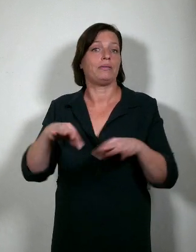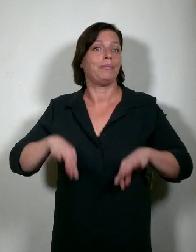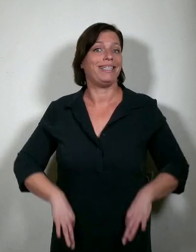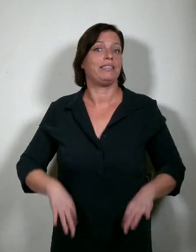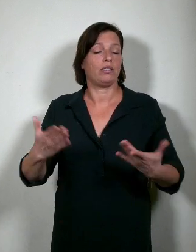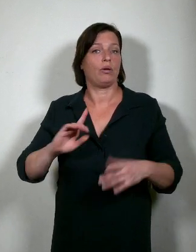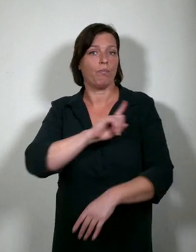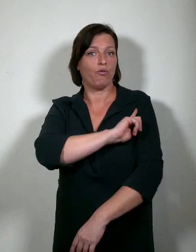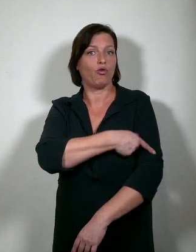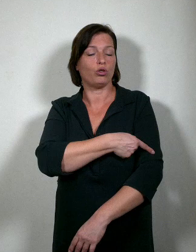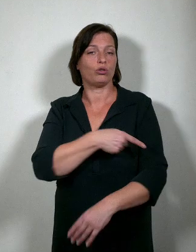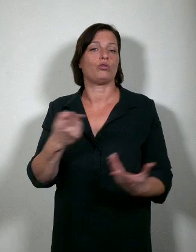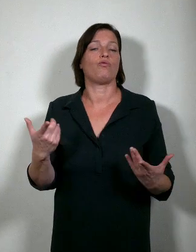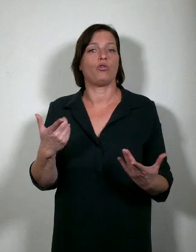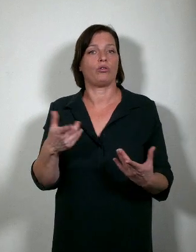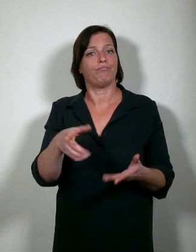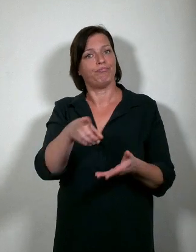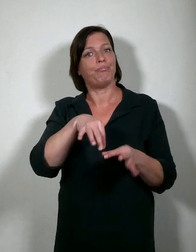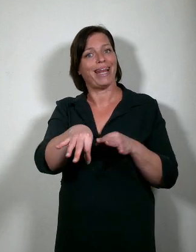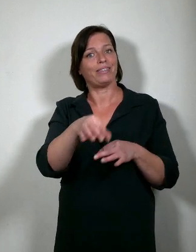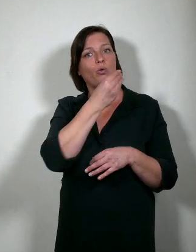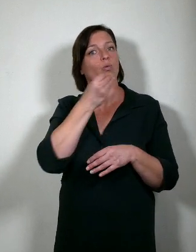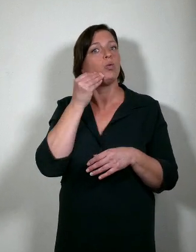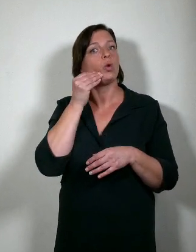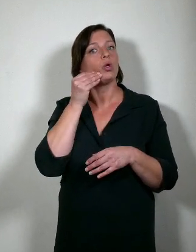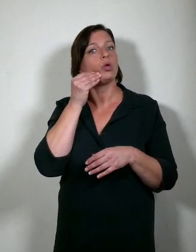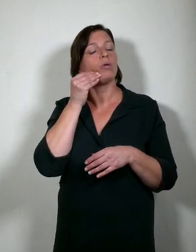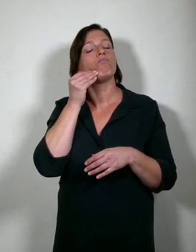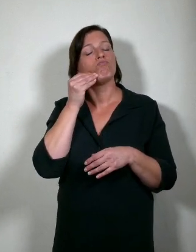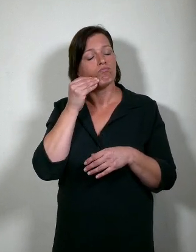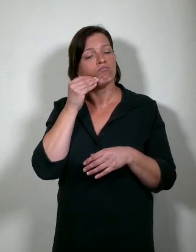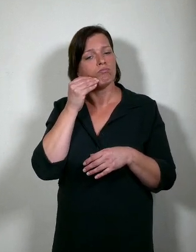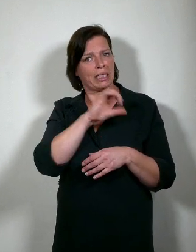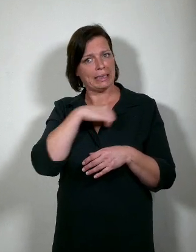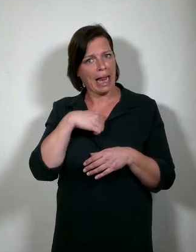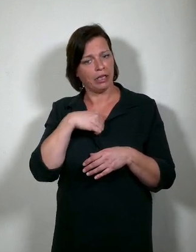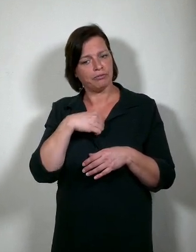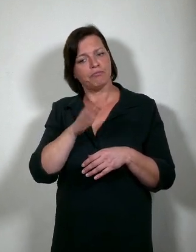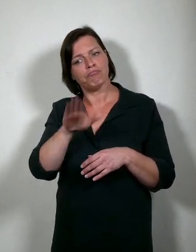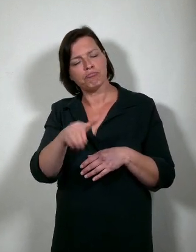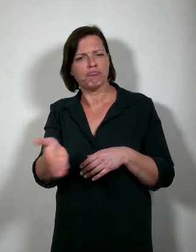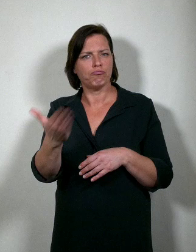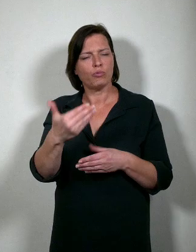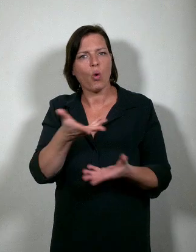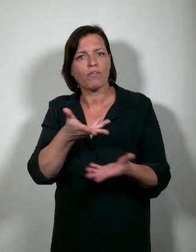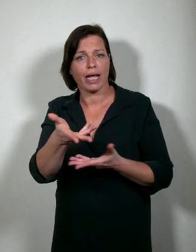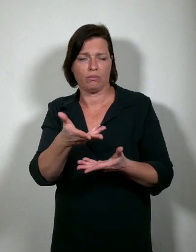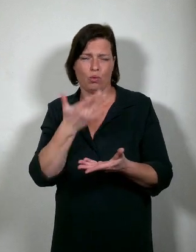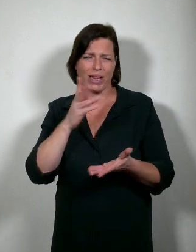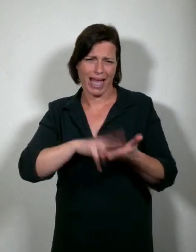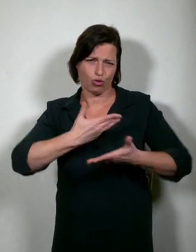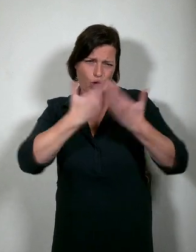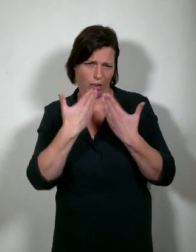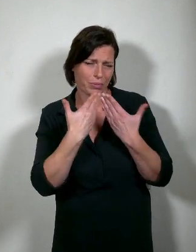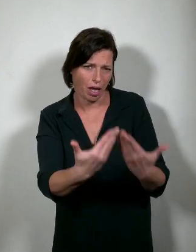het beleidsdomein wonen, nam vervolgens initiatief tot overleg. En ik wens hem daar nadrukkelijk voor te bedanken.